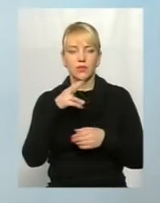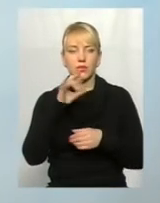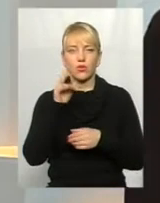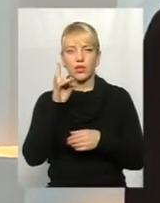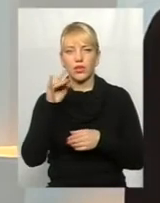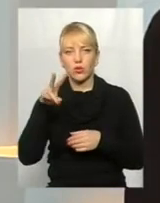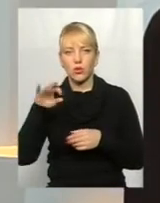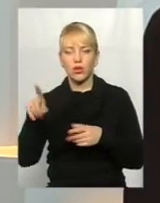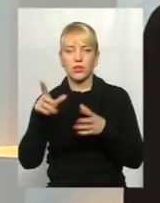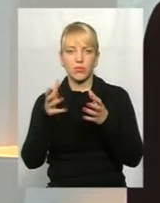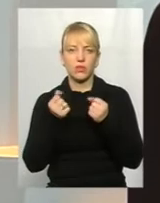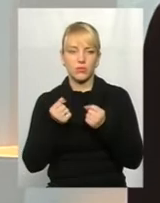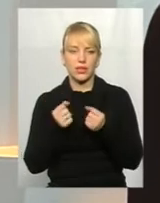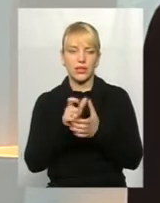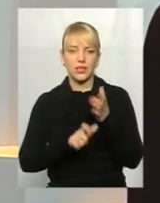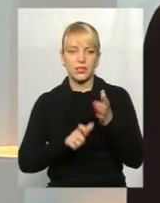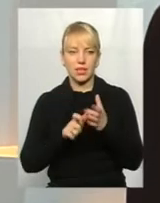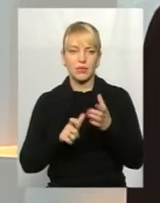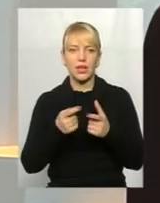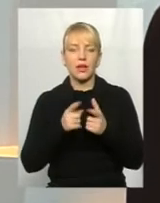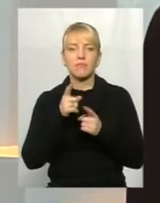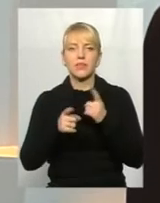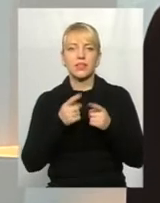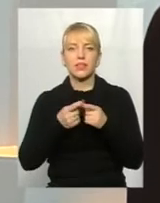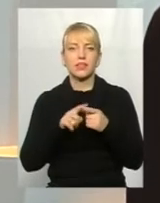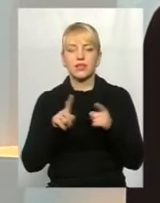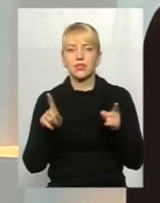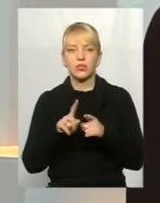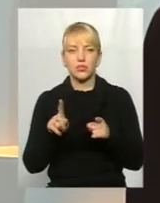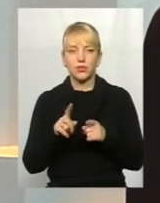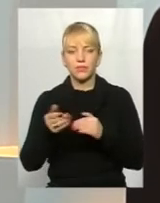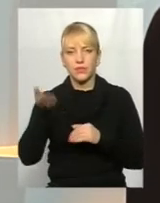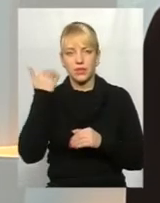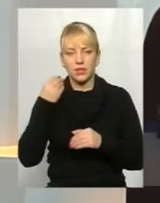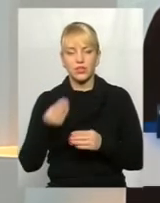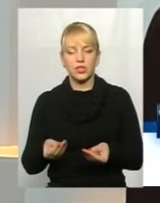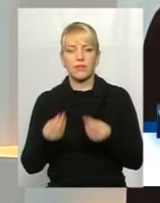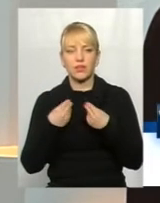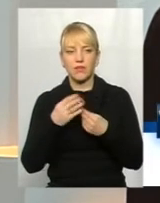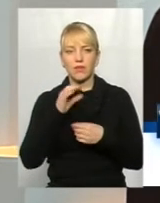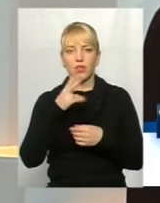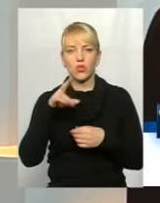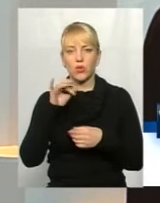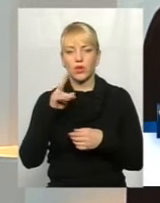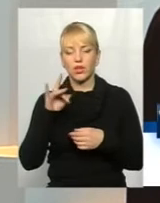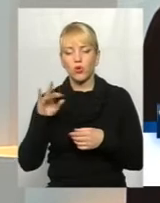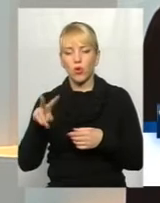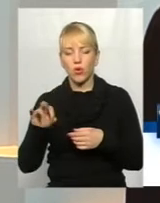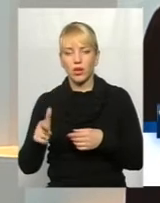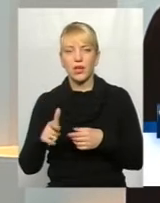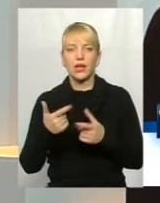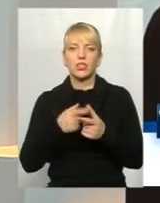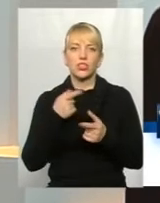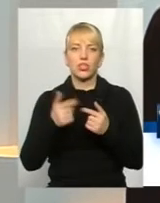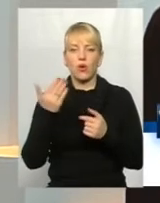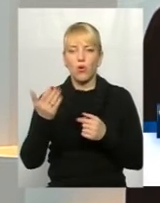і отримувати там рецепт. Виміняється таке те, що раніше видавав ендокринолог, ще є його месестричка інсулін,